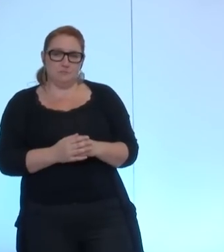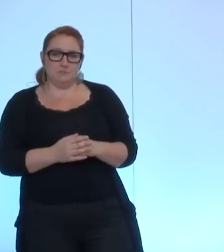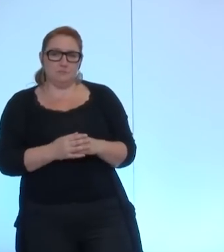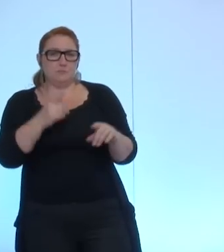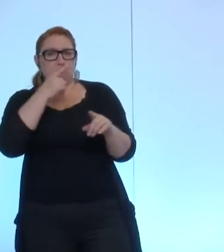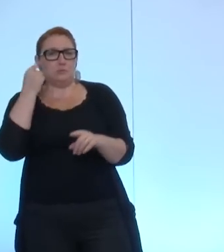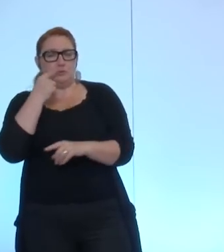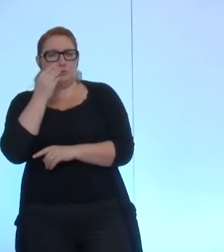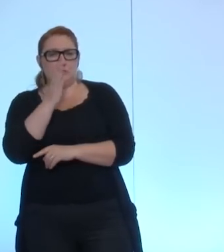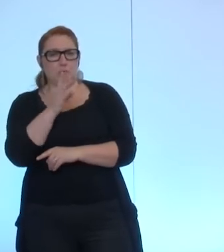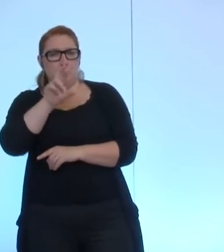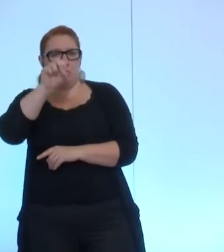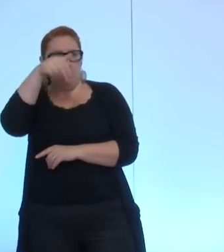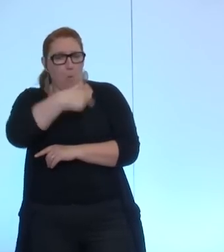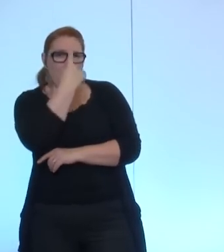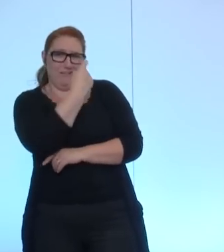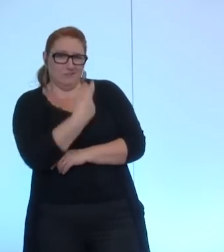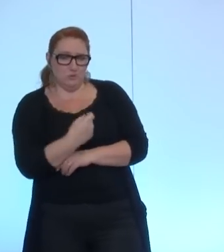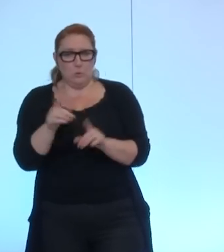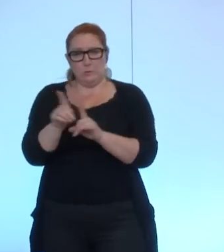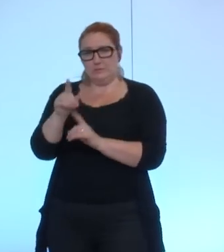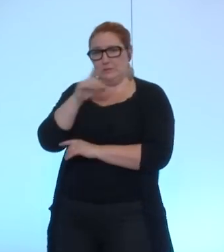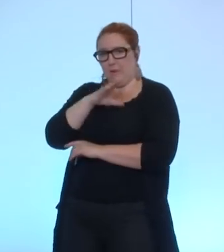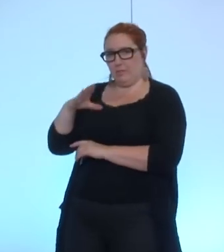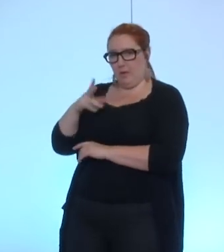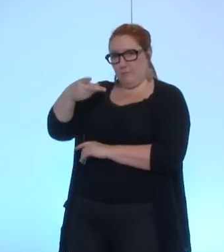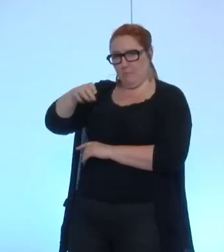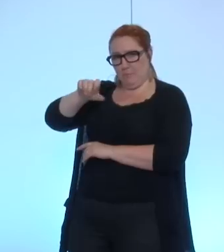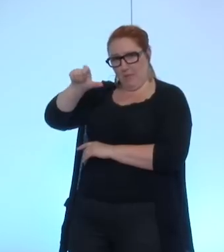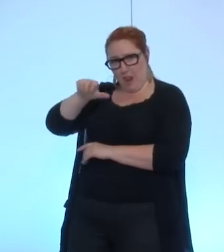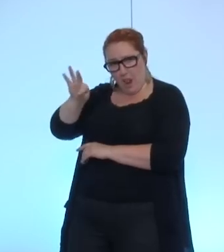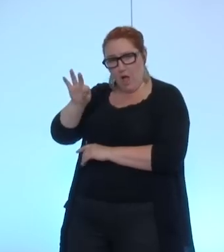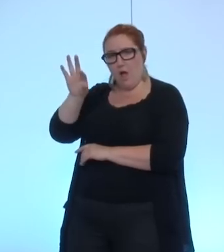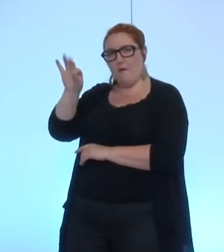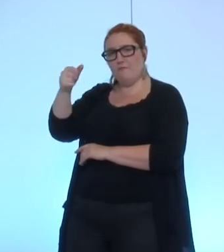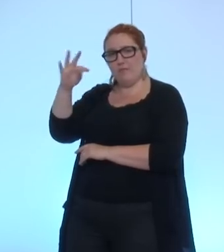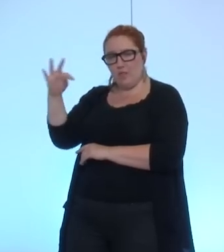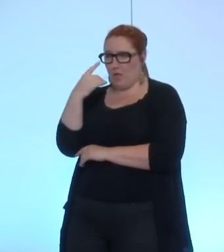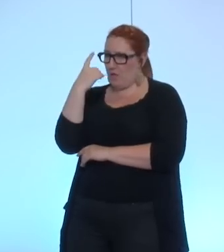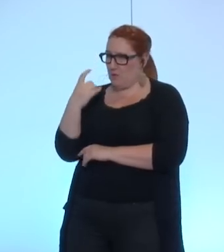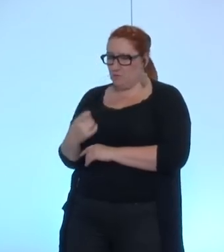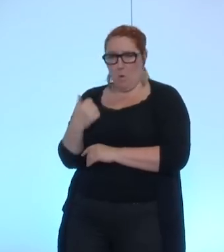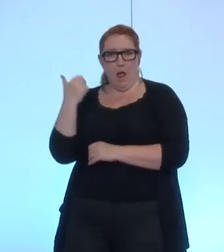par M. Brun et par Mme Pellafiné, mais aussi un peu justement